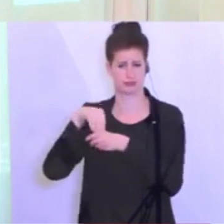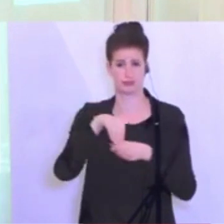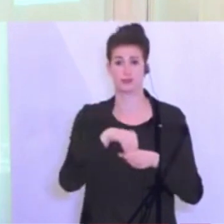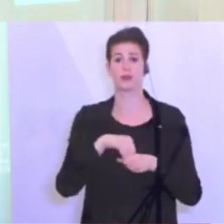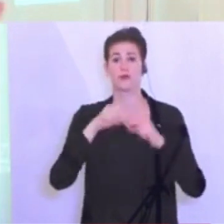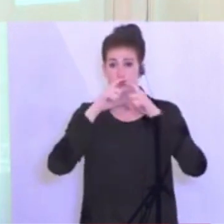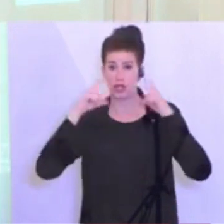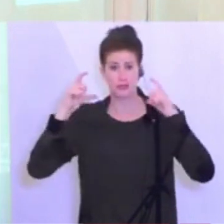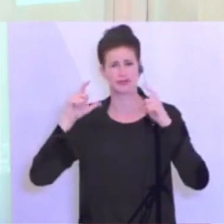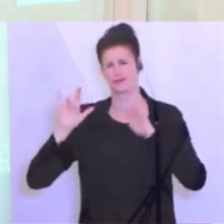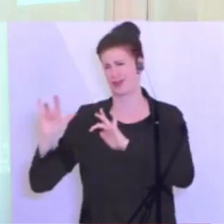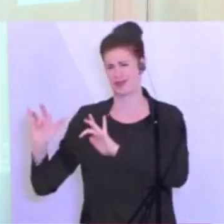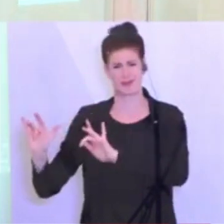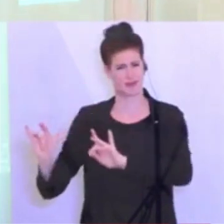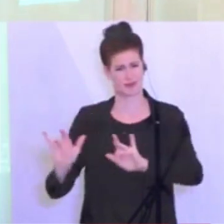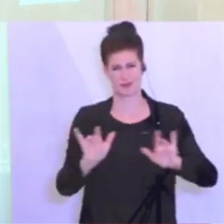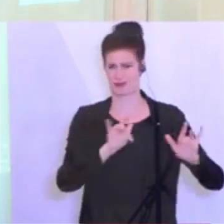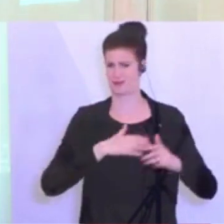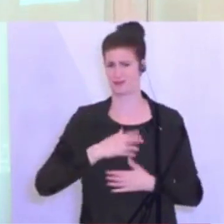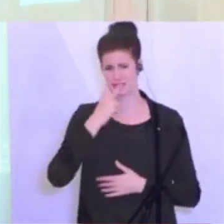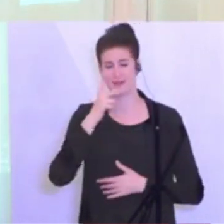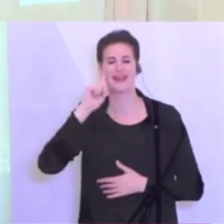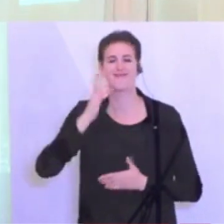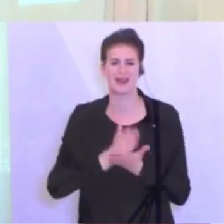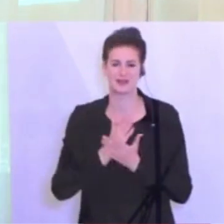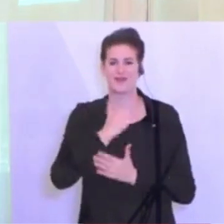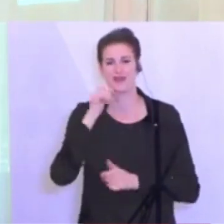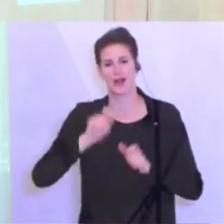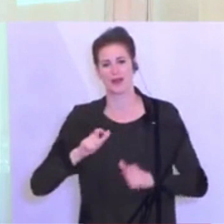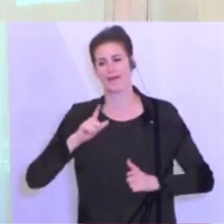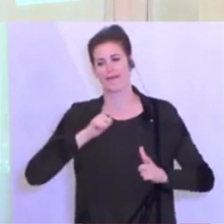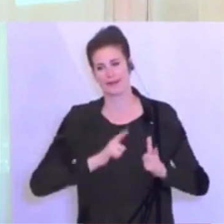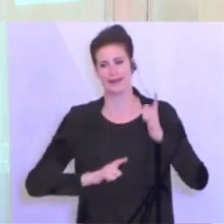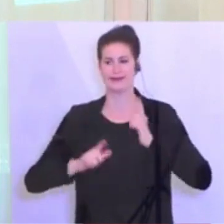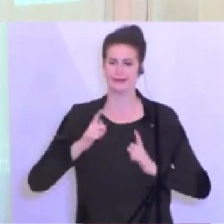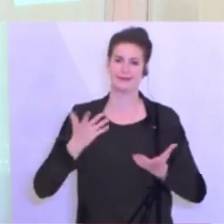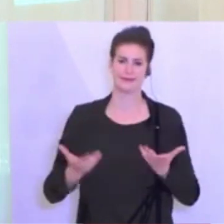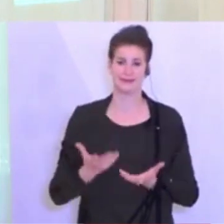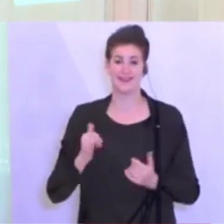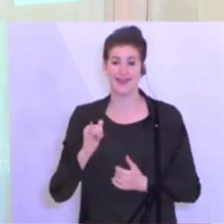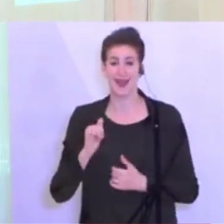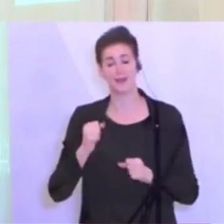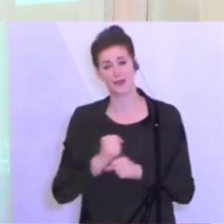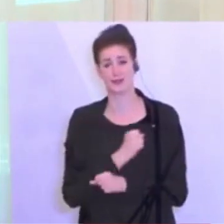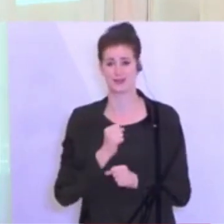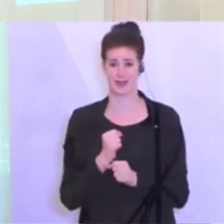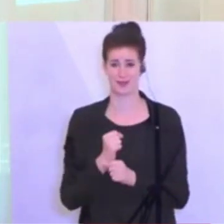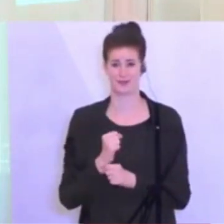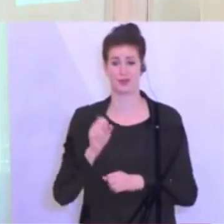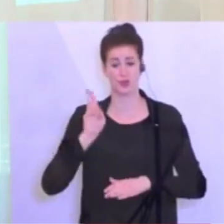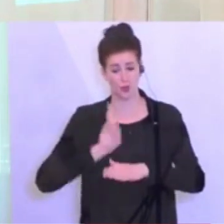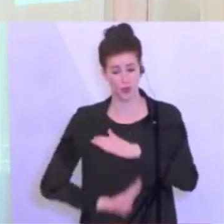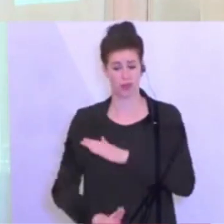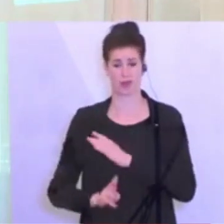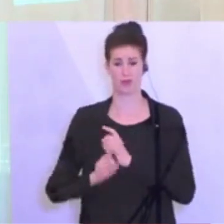dort unterwegs ist. Das ist so ein Symbol. Viele haben keine Freude damit. Viele sagen zu mir aber trotzdem, in der U-Bahn zum Beispiel, ich mache